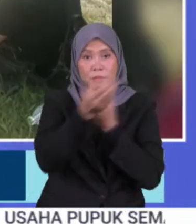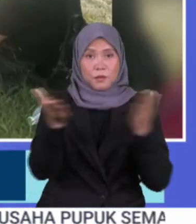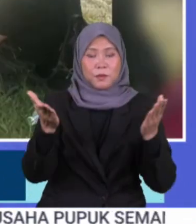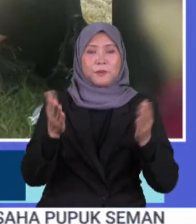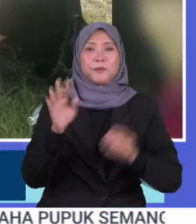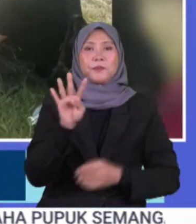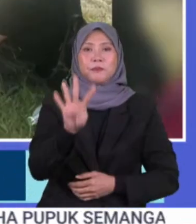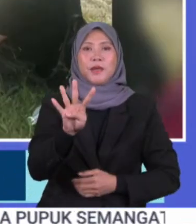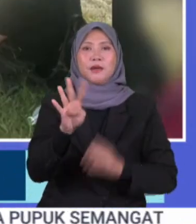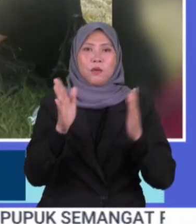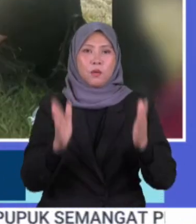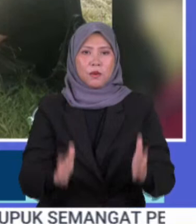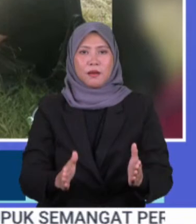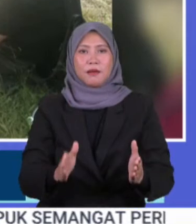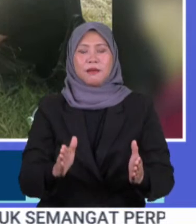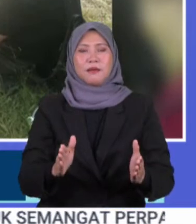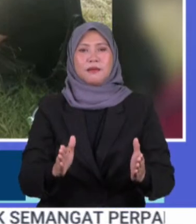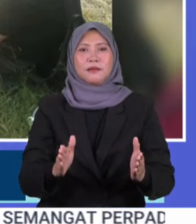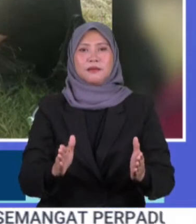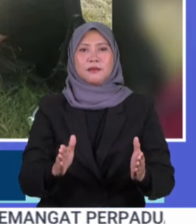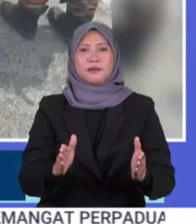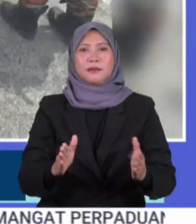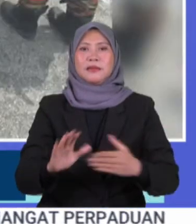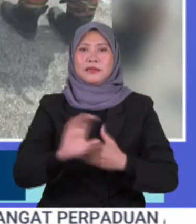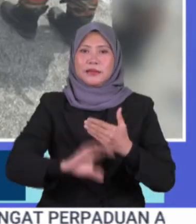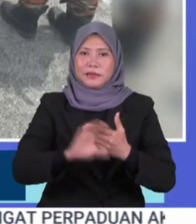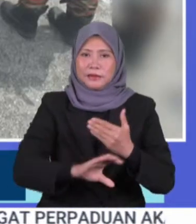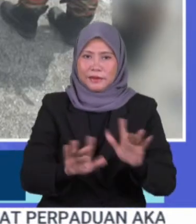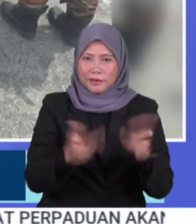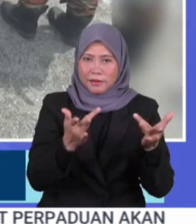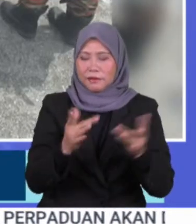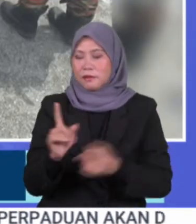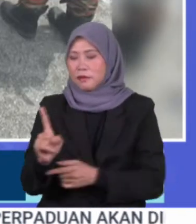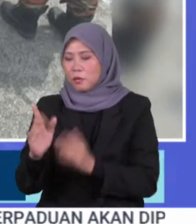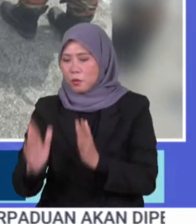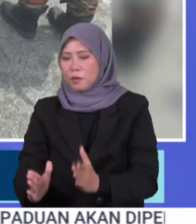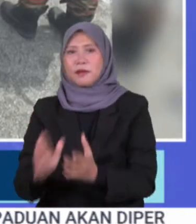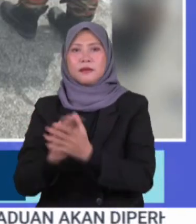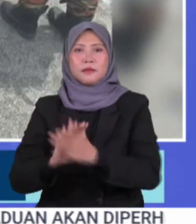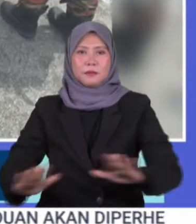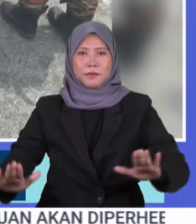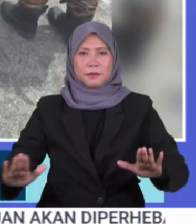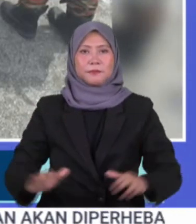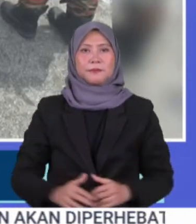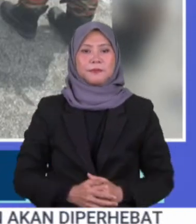empat mangsa lain alami cedera ringan Manakala seorang terselamat